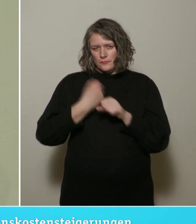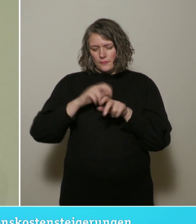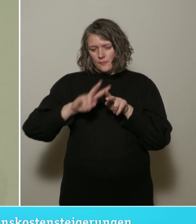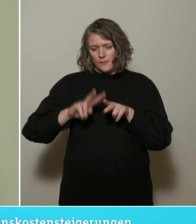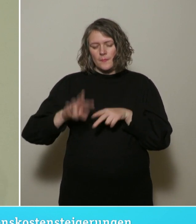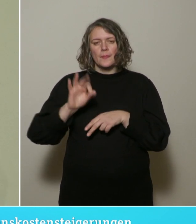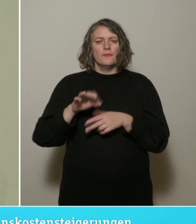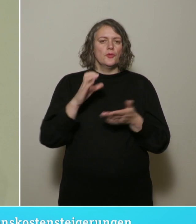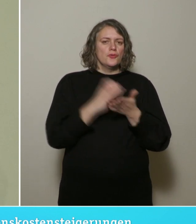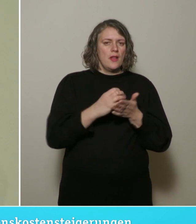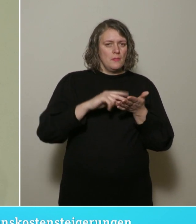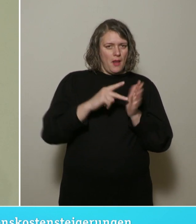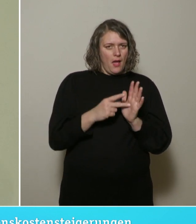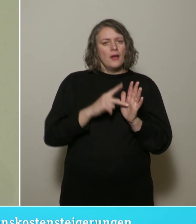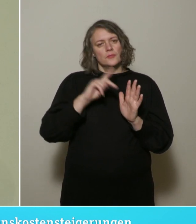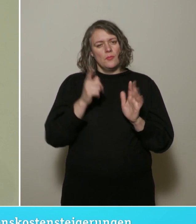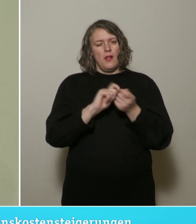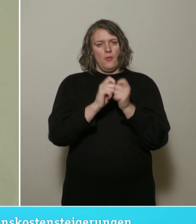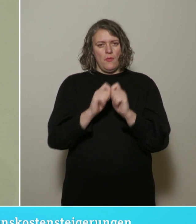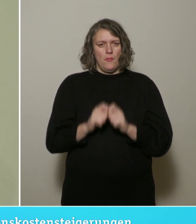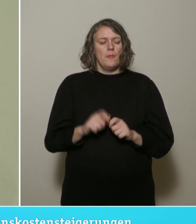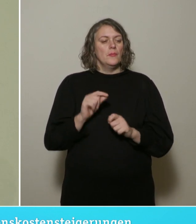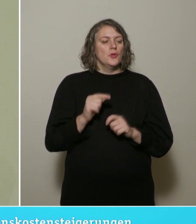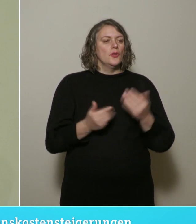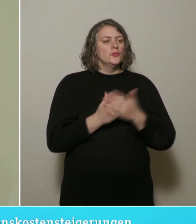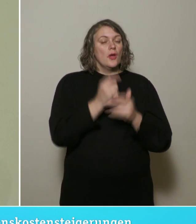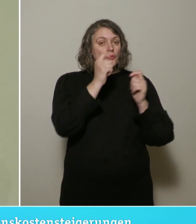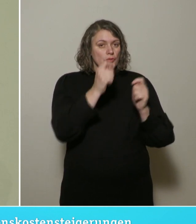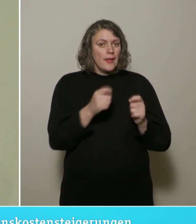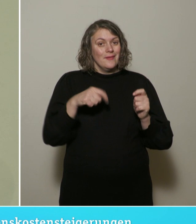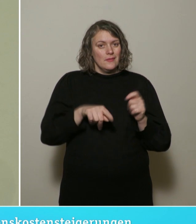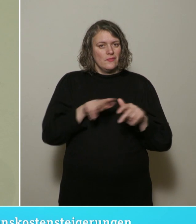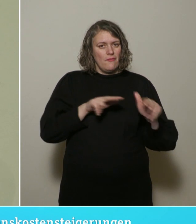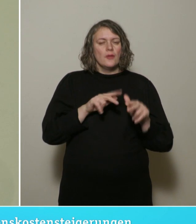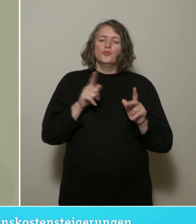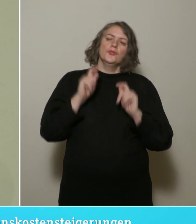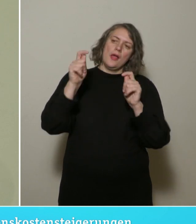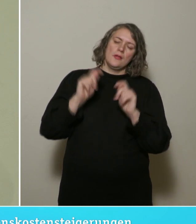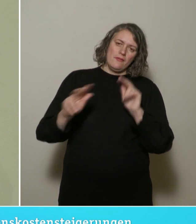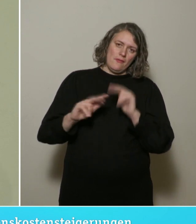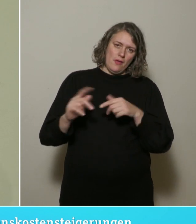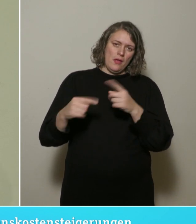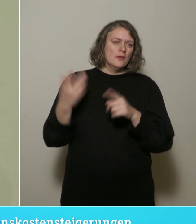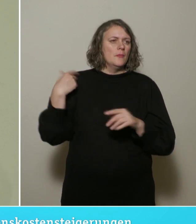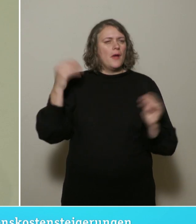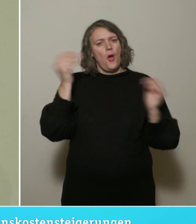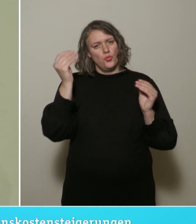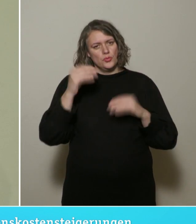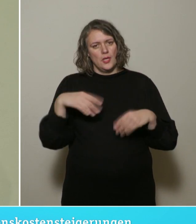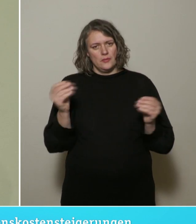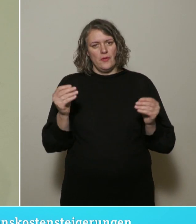des Stellenplans, also das Antragsverfahren für neue Stellen innerhalb der Verwaltung. Damit wurde begonnen im August und damit